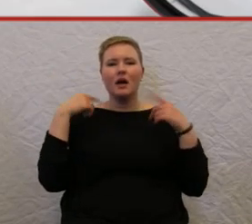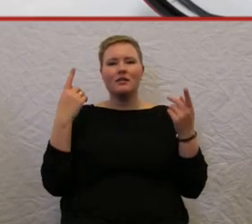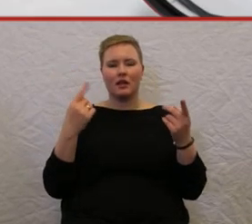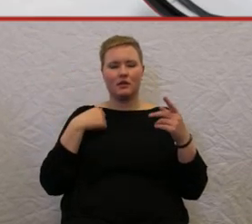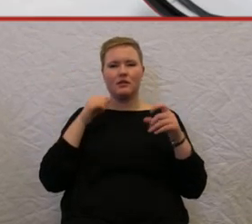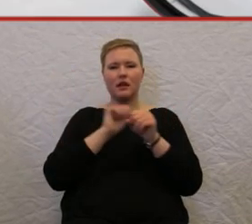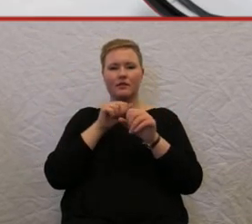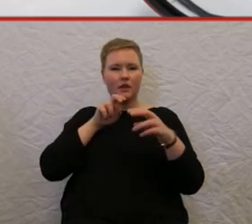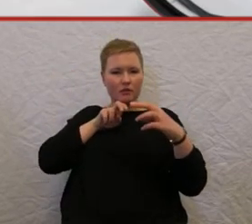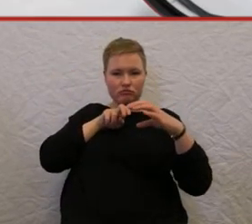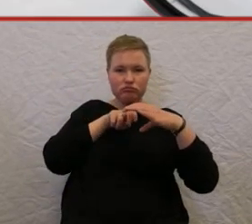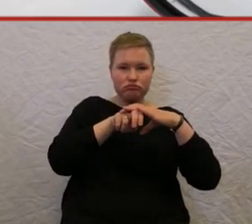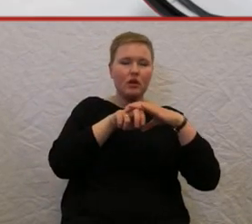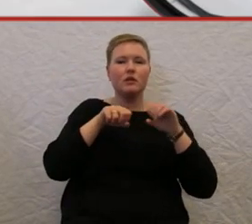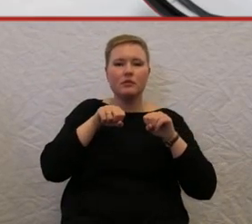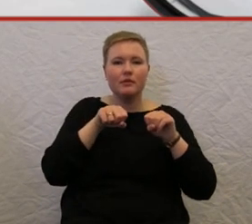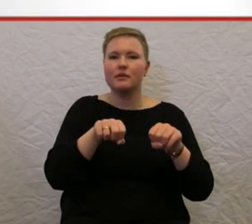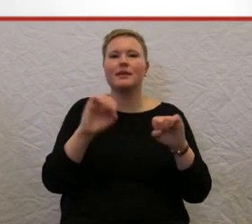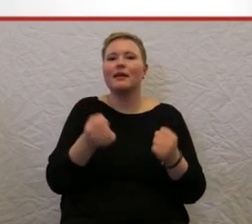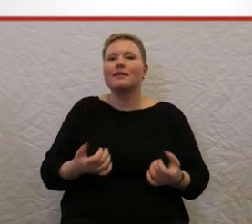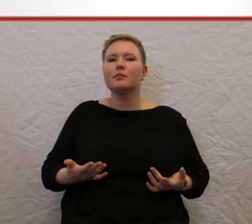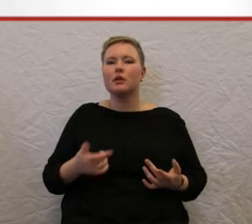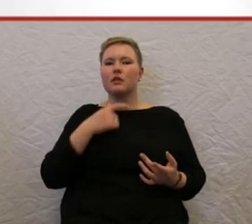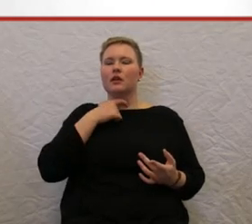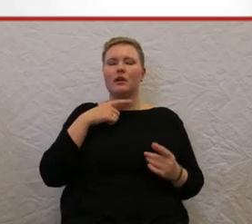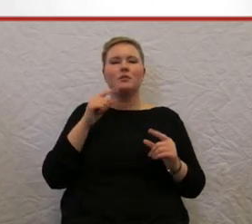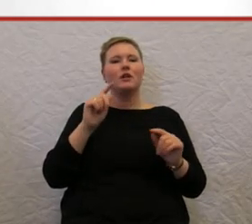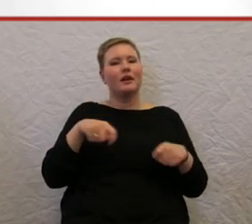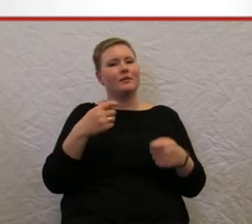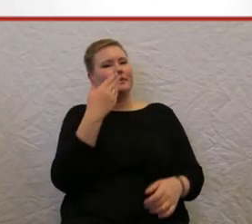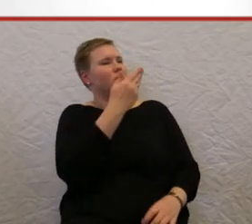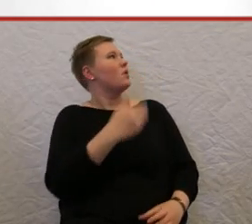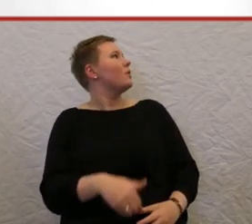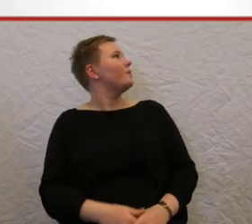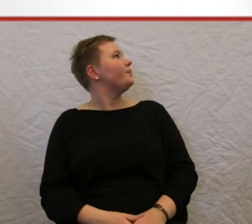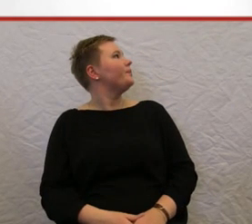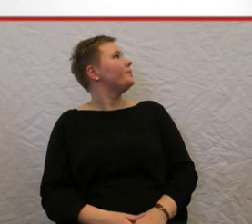reinfahren kann, auch nicht mehr möglich, und heraus kam dann dieses Gerät.